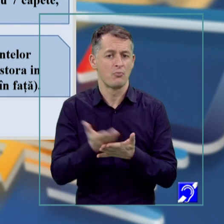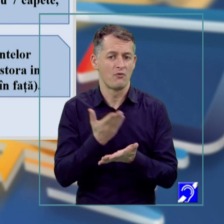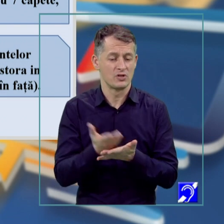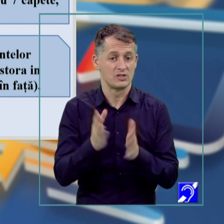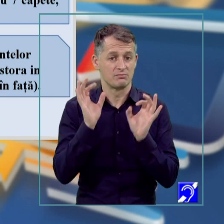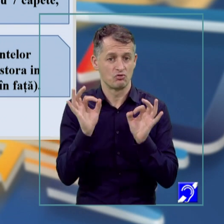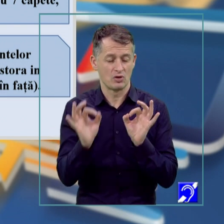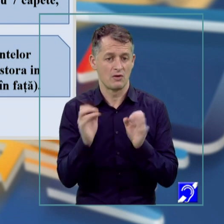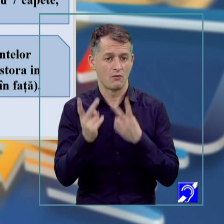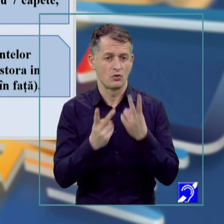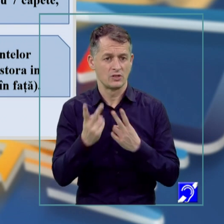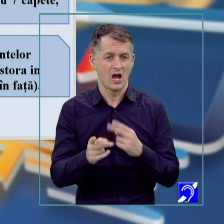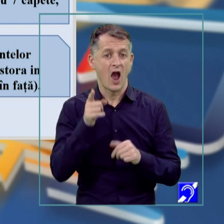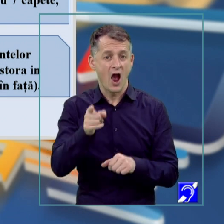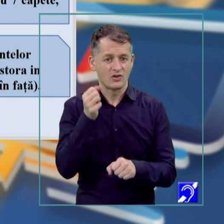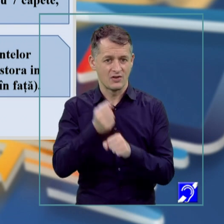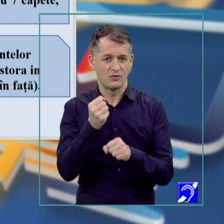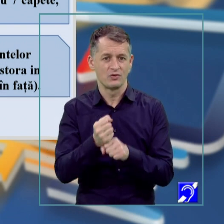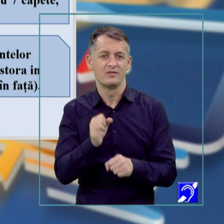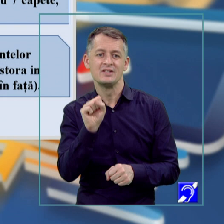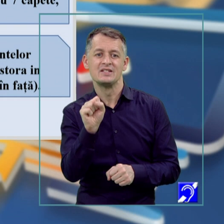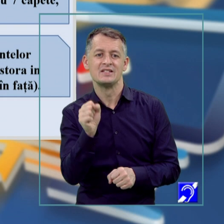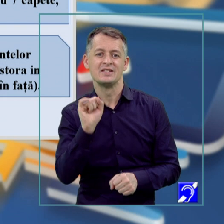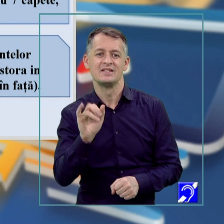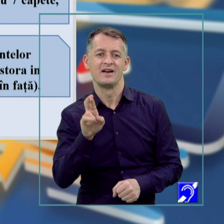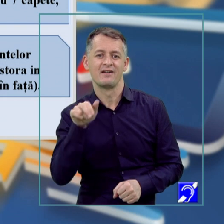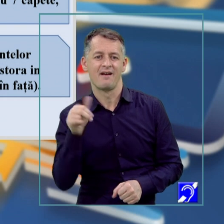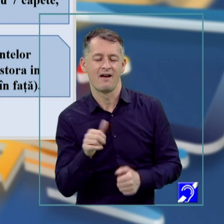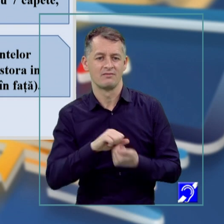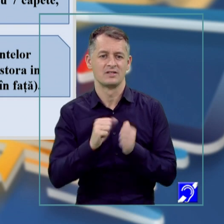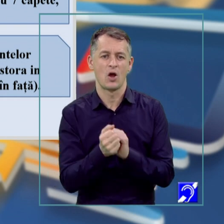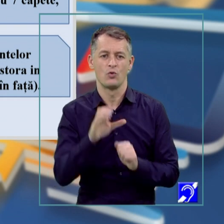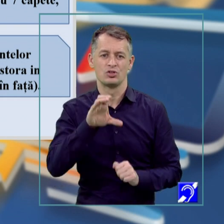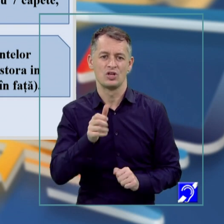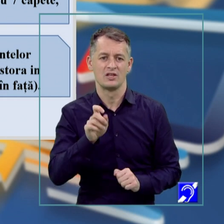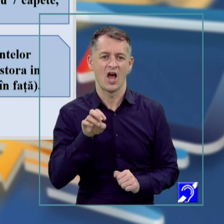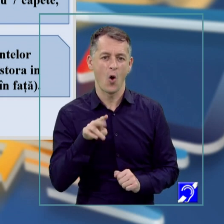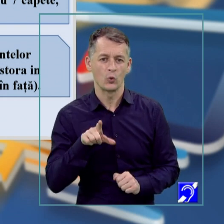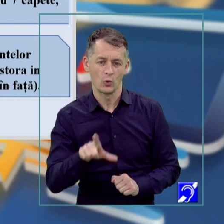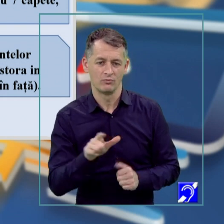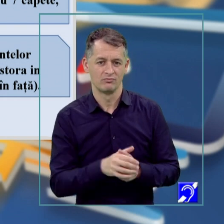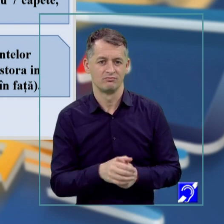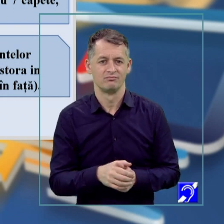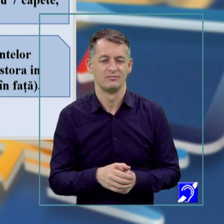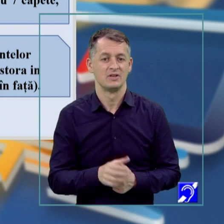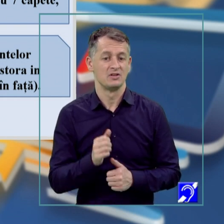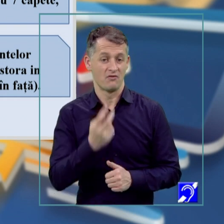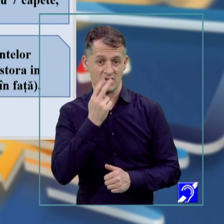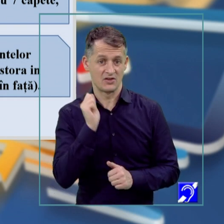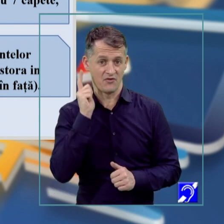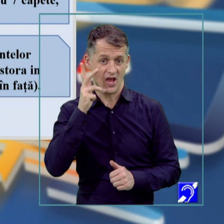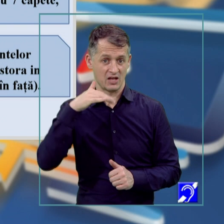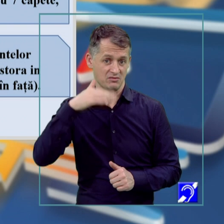desutilizat, așa s-a creat sirena, da? Centaurul, dar vedeți că și în viața de zi cu zi, practic,